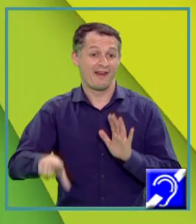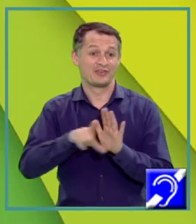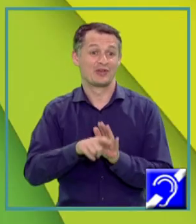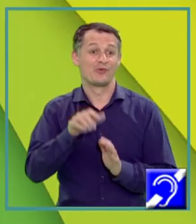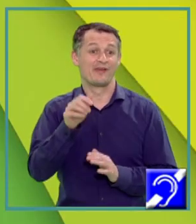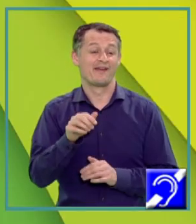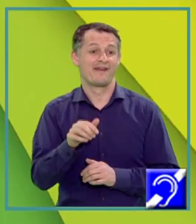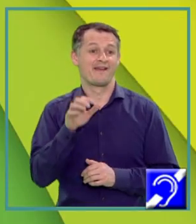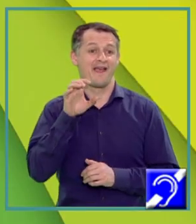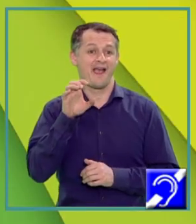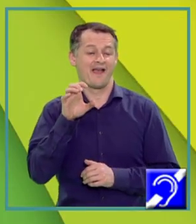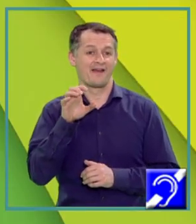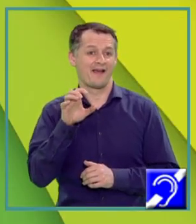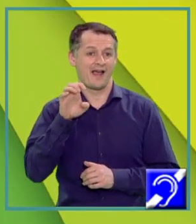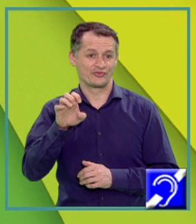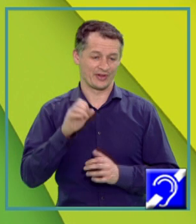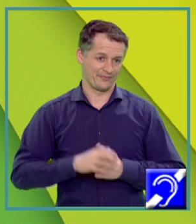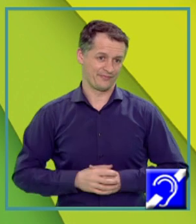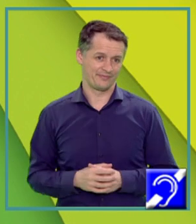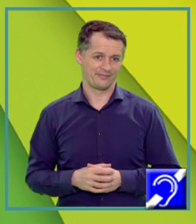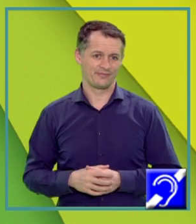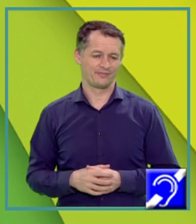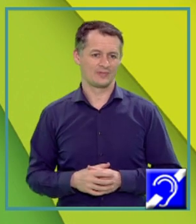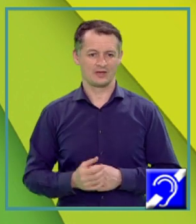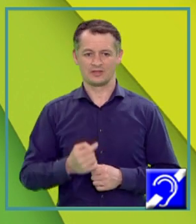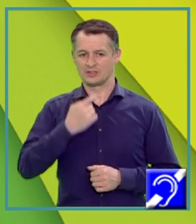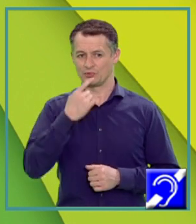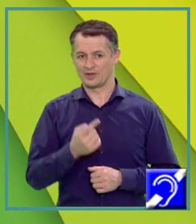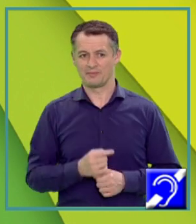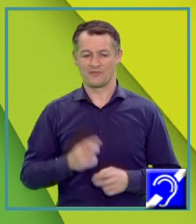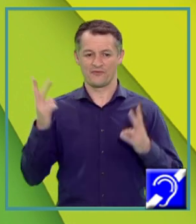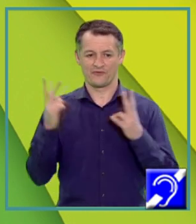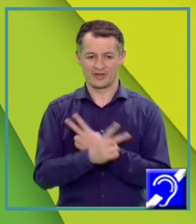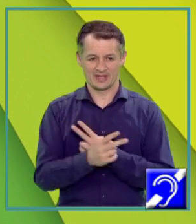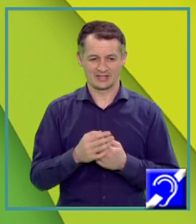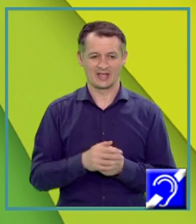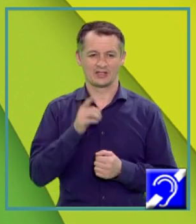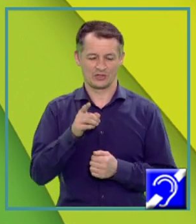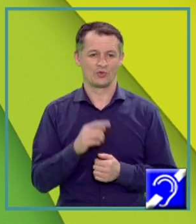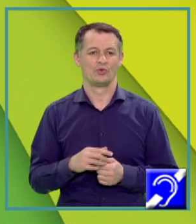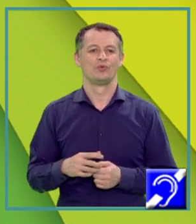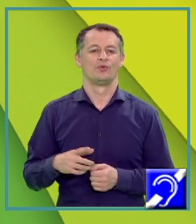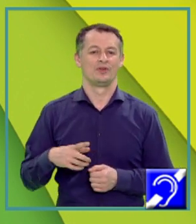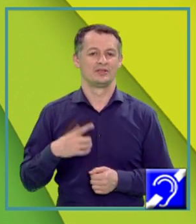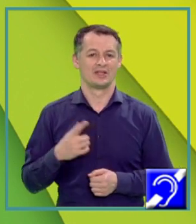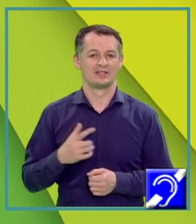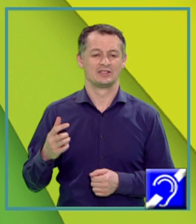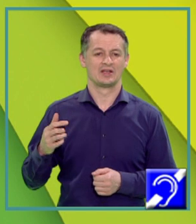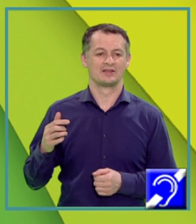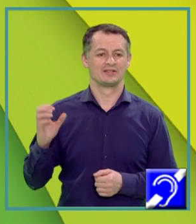Spuneam că dacă viteza fotoelectronului emis este 0 Frecvența